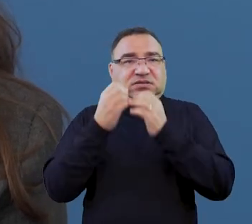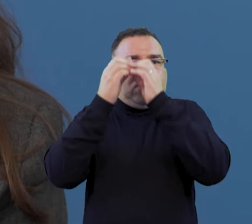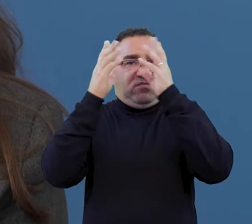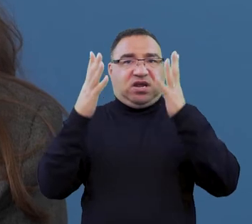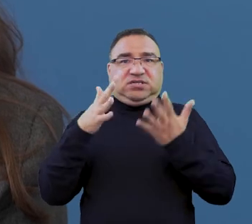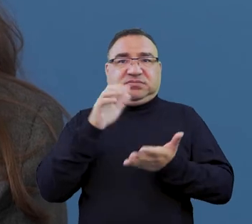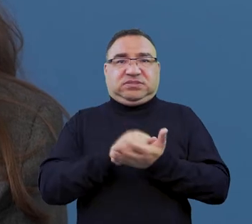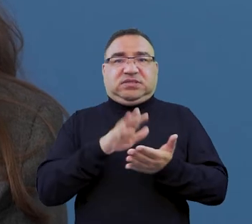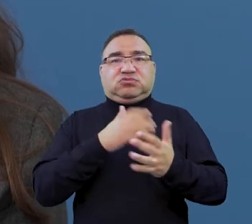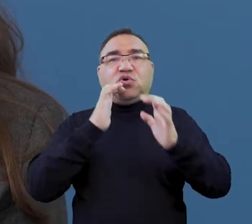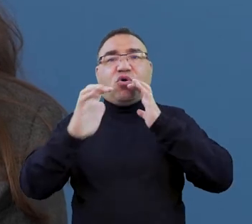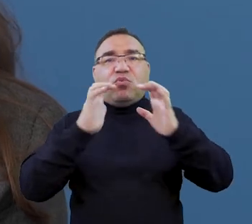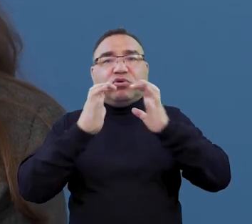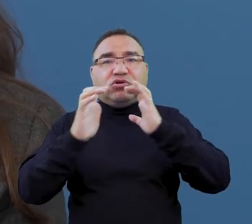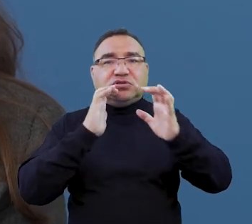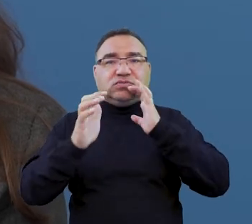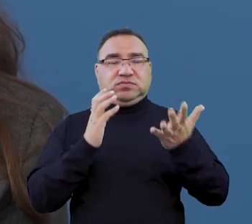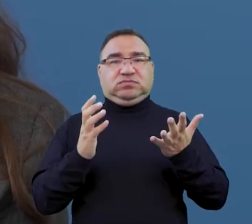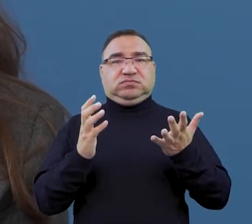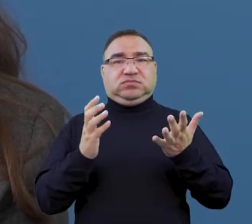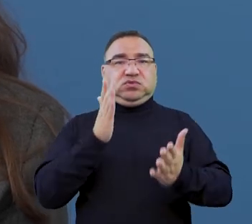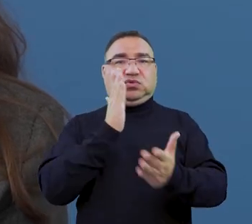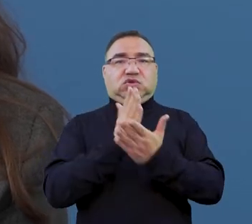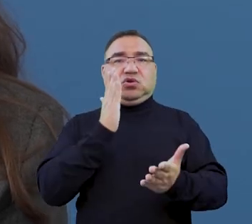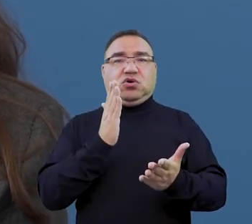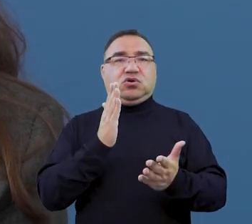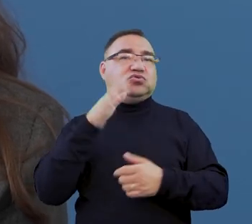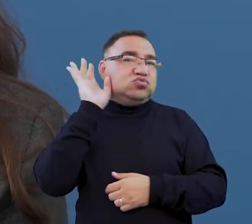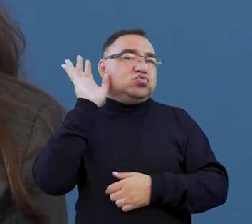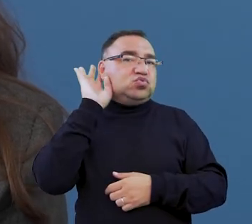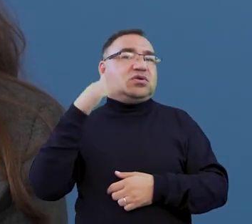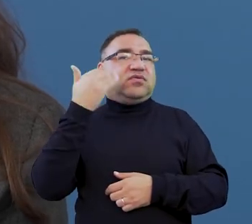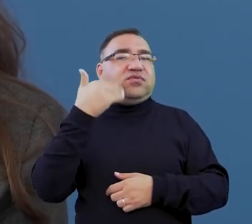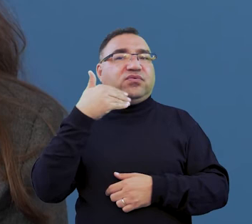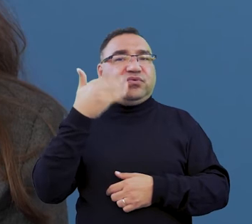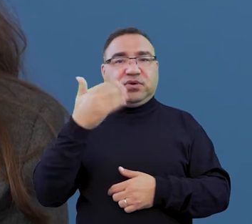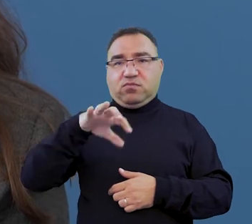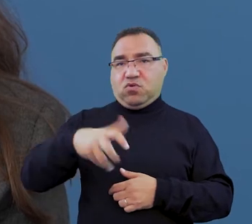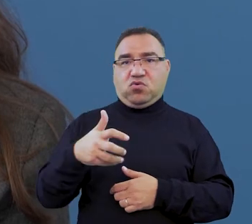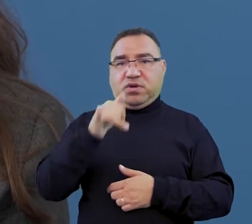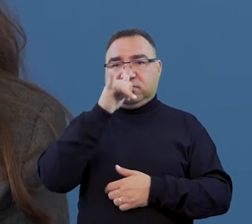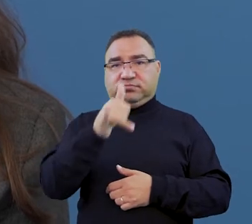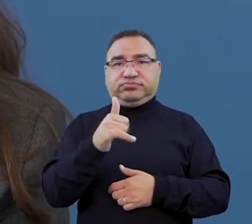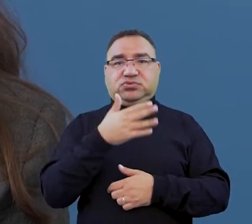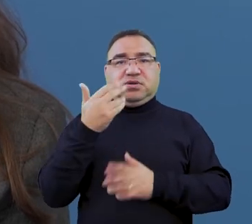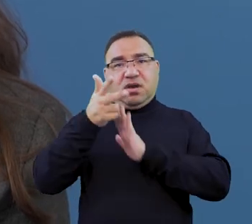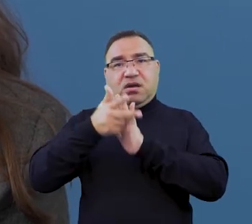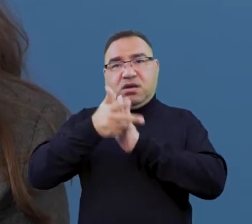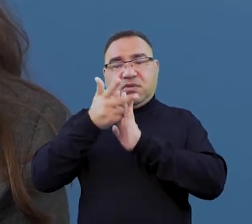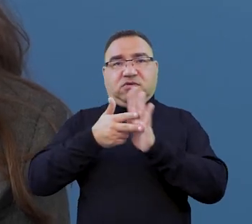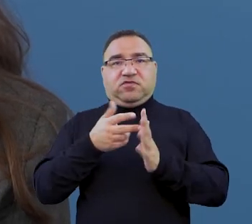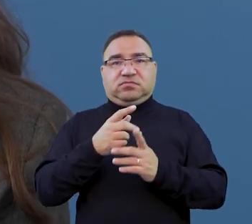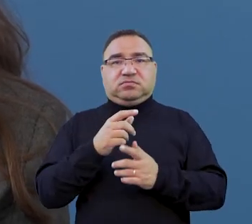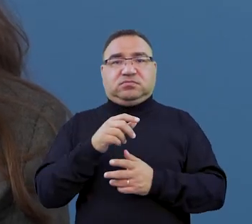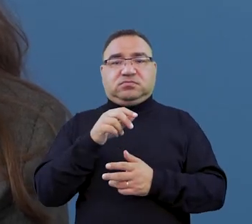sobie zajęć na przykład z komunikacji polegających jedynie na słuchaniu wykładowcy, ponieważ cała grupa nie będzie mieć włączonych kamerek i mikrofonów,